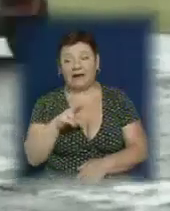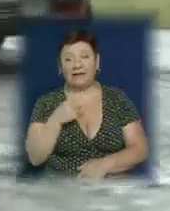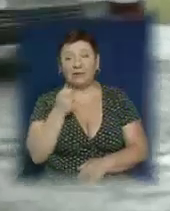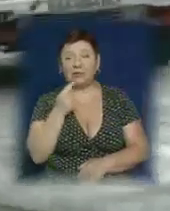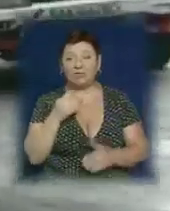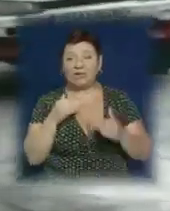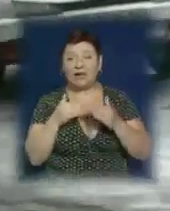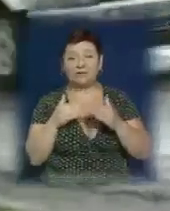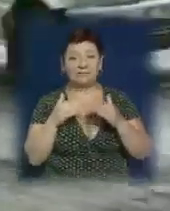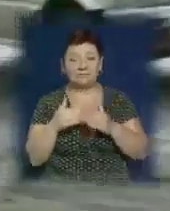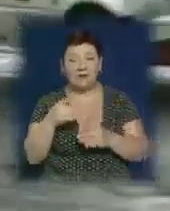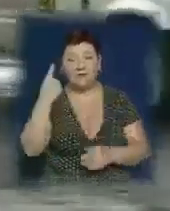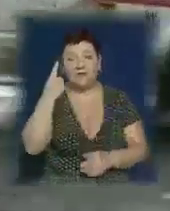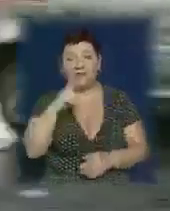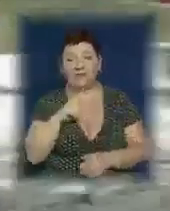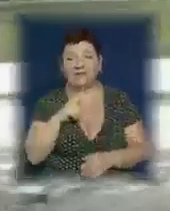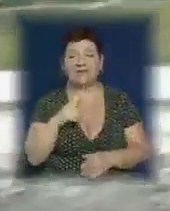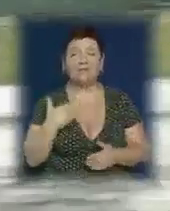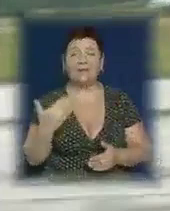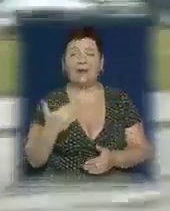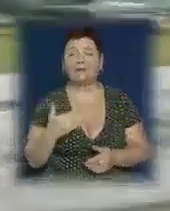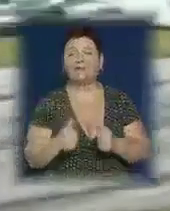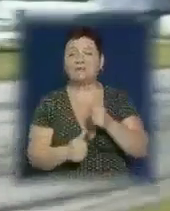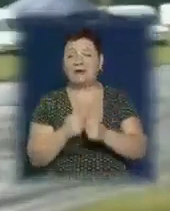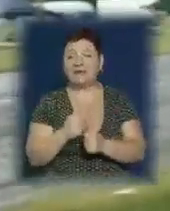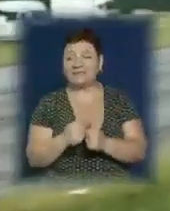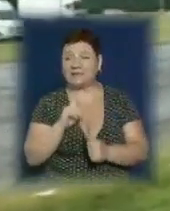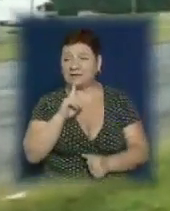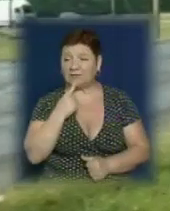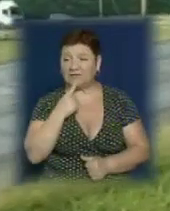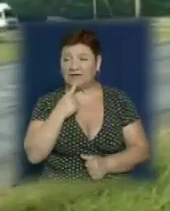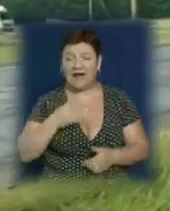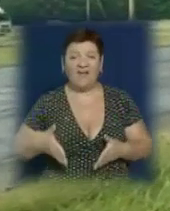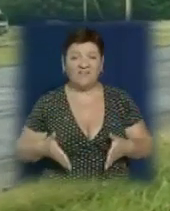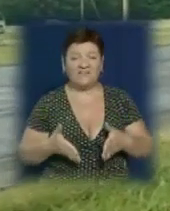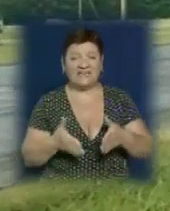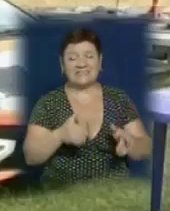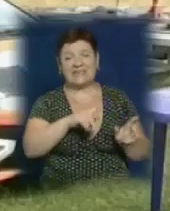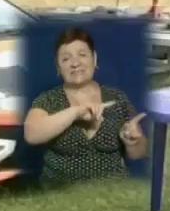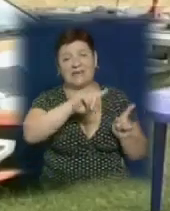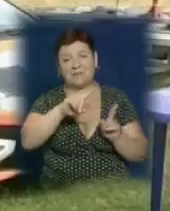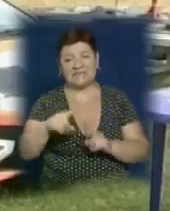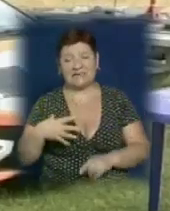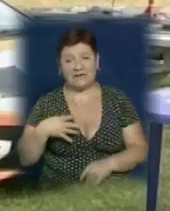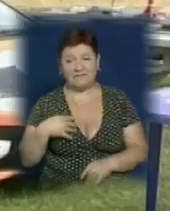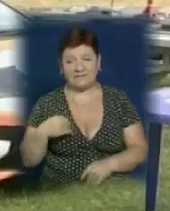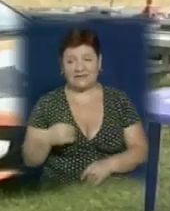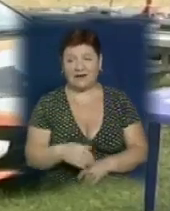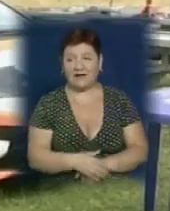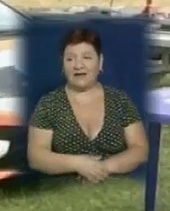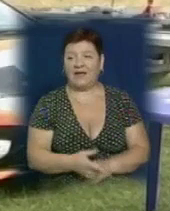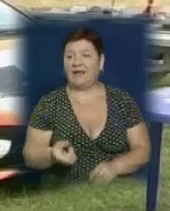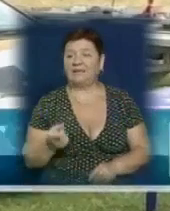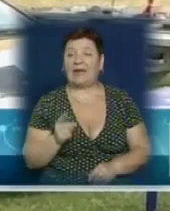на даху, але завдяки вмінню техніка Віктора готова позмагатися на складних відрізках закарпатських та львівських перевалів. Самі знаєте автомобільні